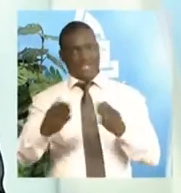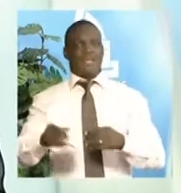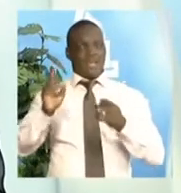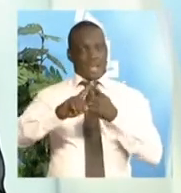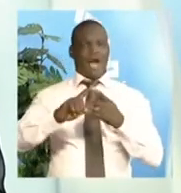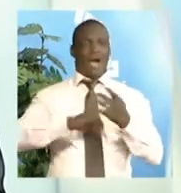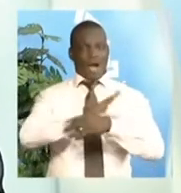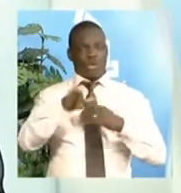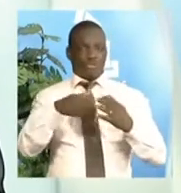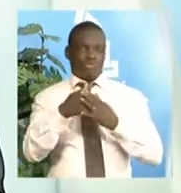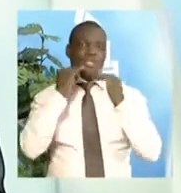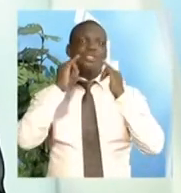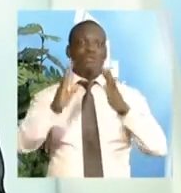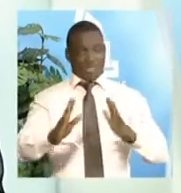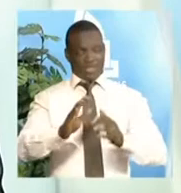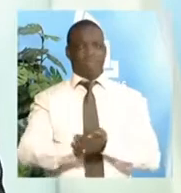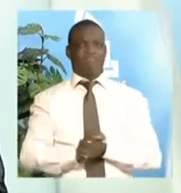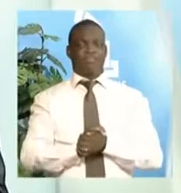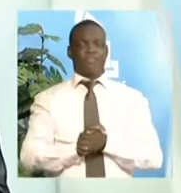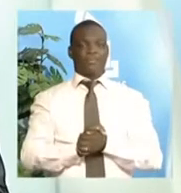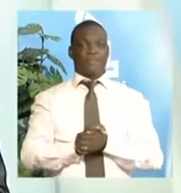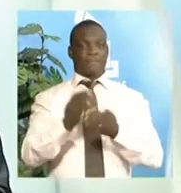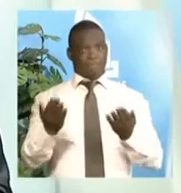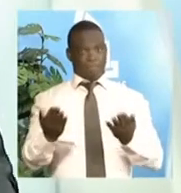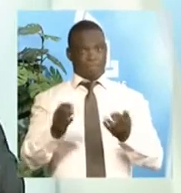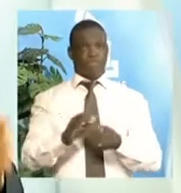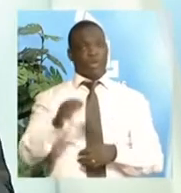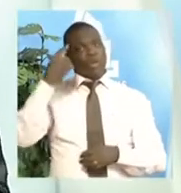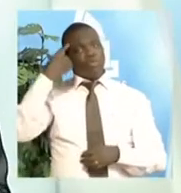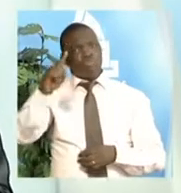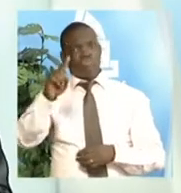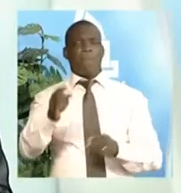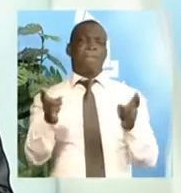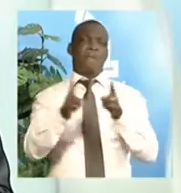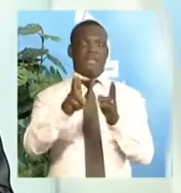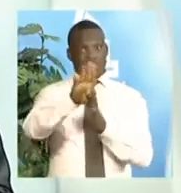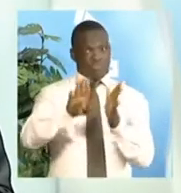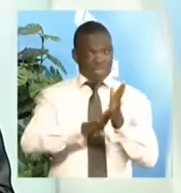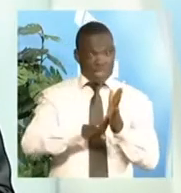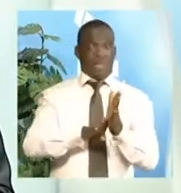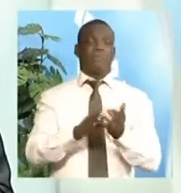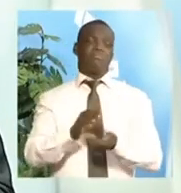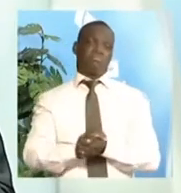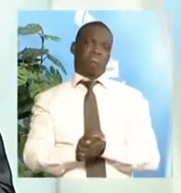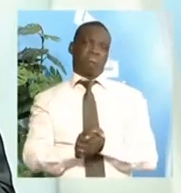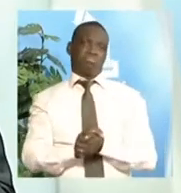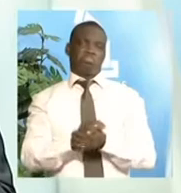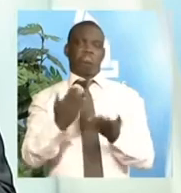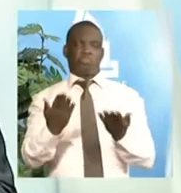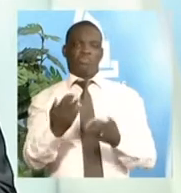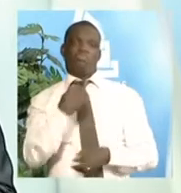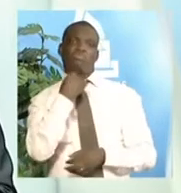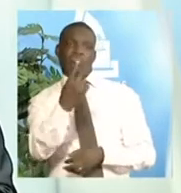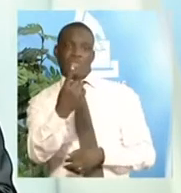de ce scrutin. Alors, en ce qui concerne le point qu'on pourrait faire, nous avons donc lu